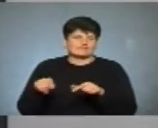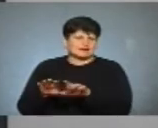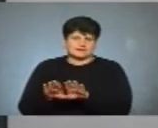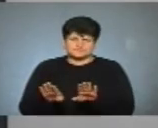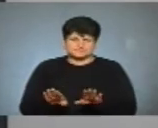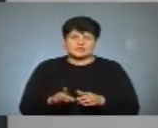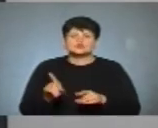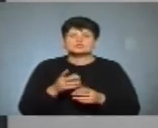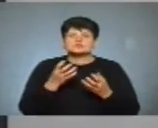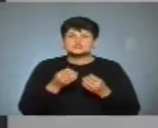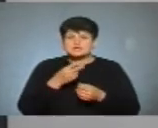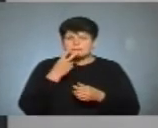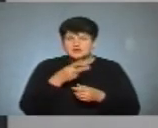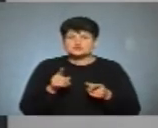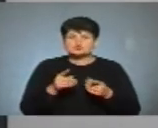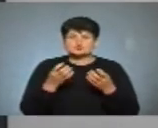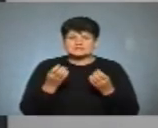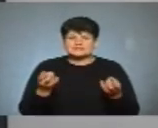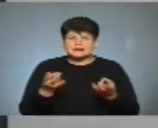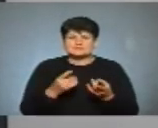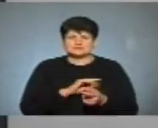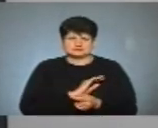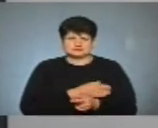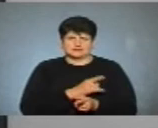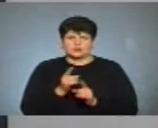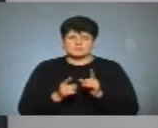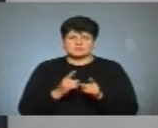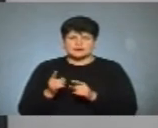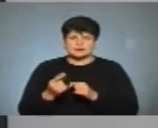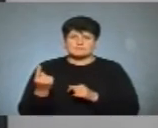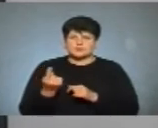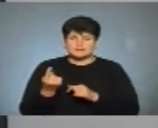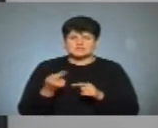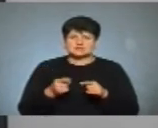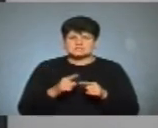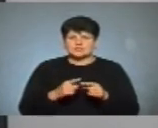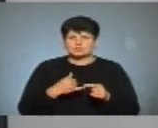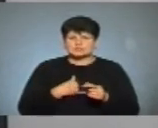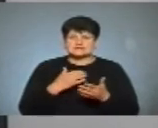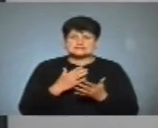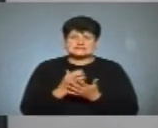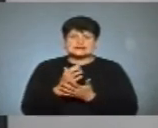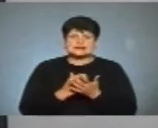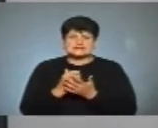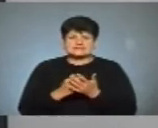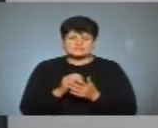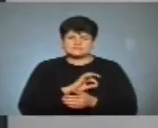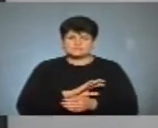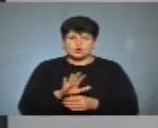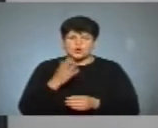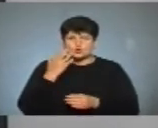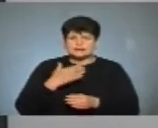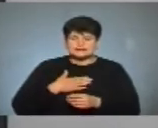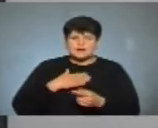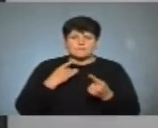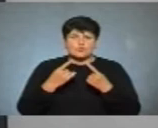Що ми ще бачимо і що треба суттєво міняти? Це, по-перше, в нас є суттєві резерви, які не задіяні. Коли нам говорять,